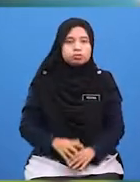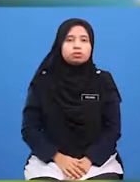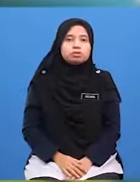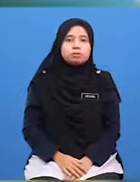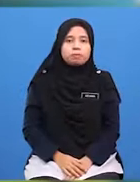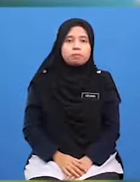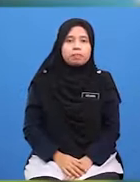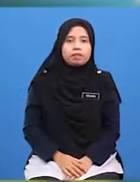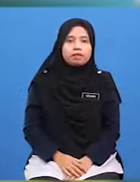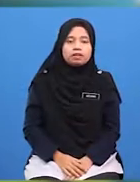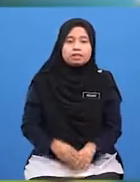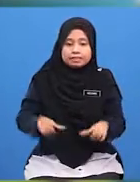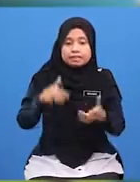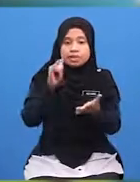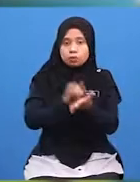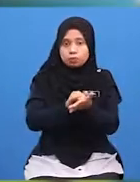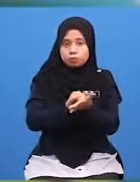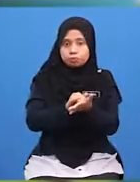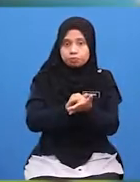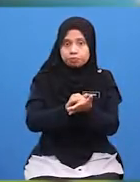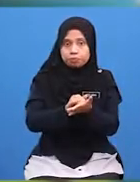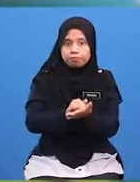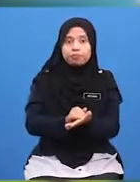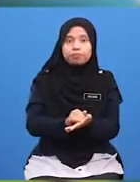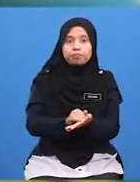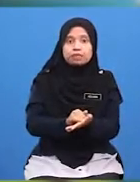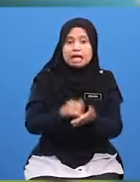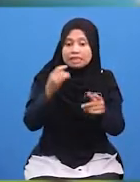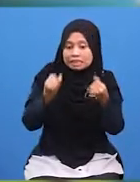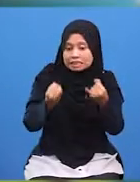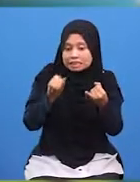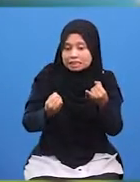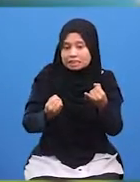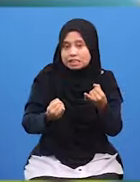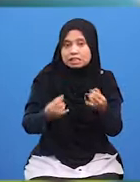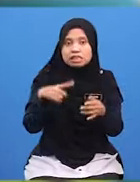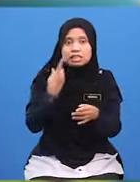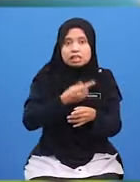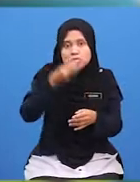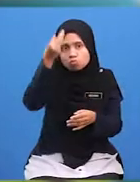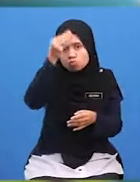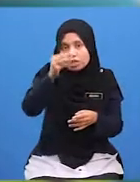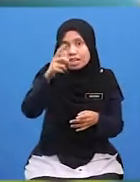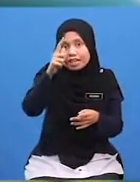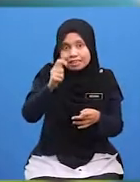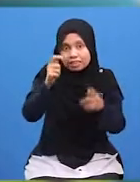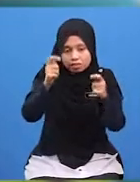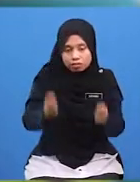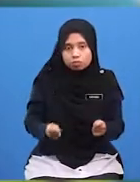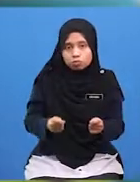Selain Selain daripada Itu juga Jika kita Memuliakan Keratangan Tetamu